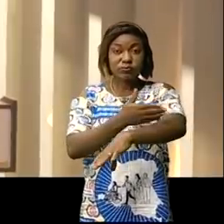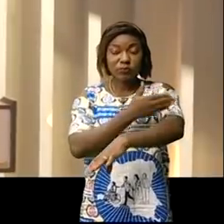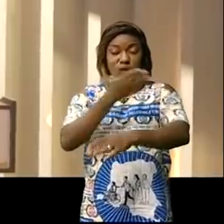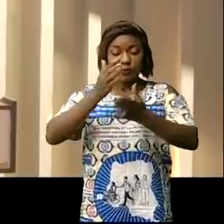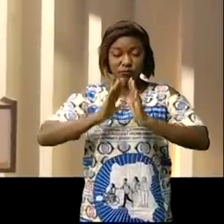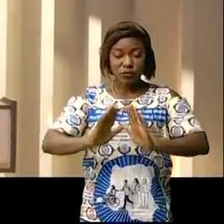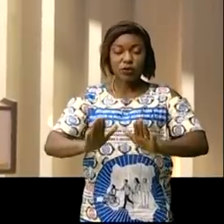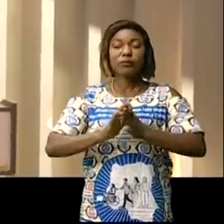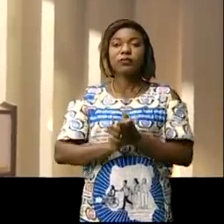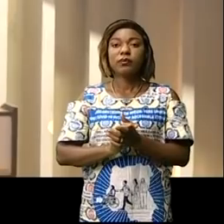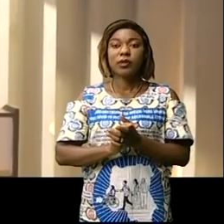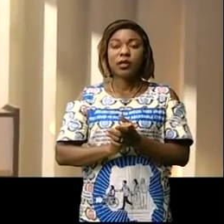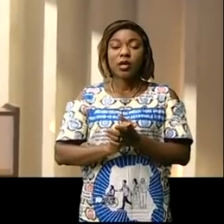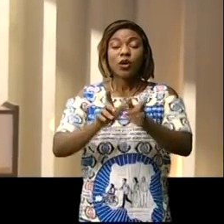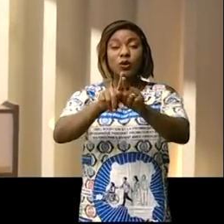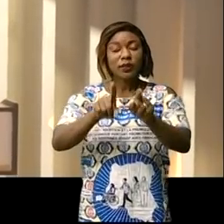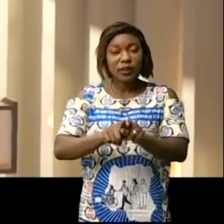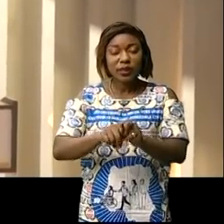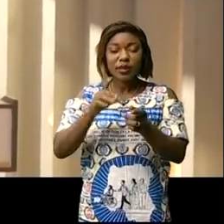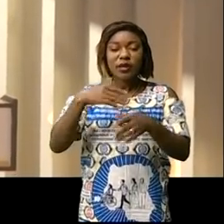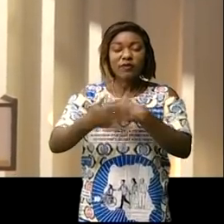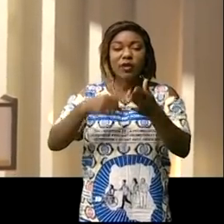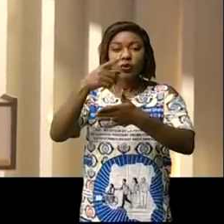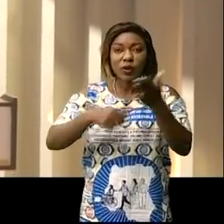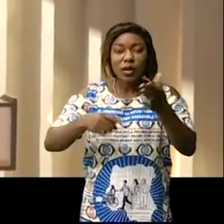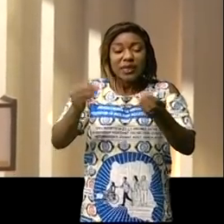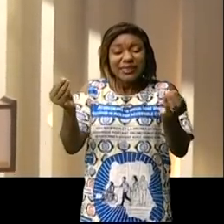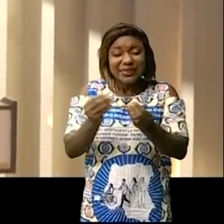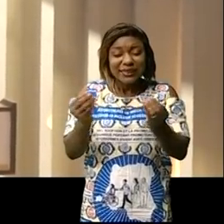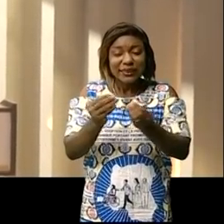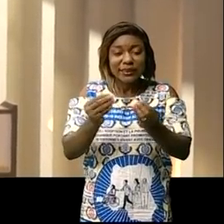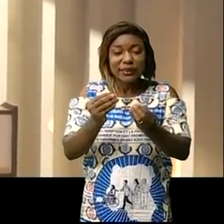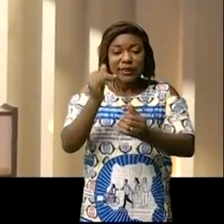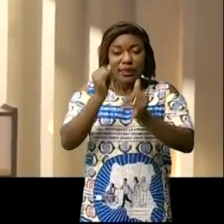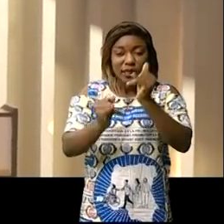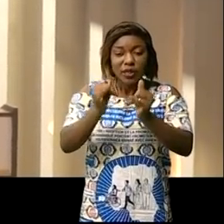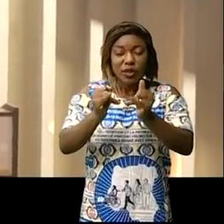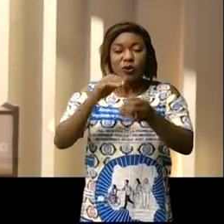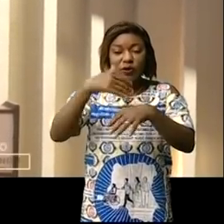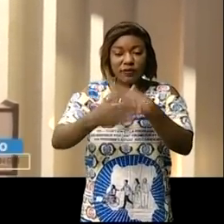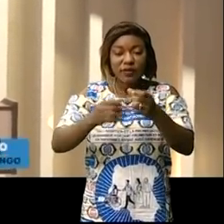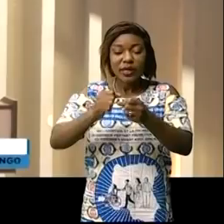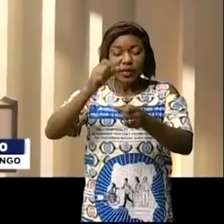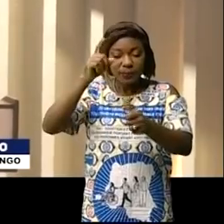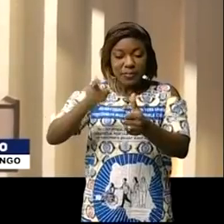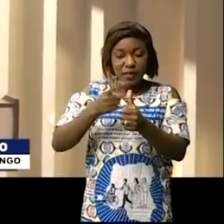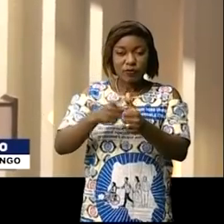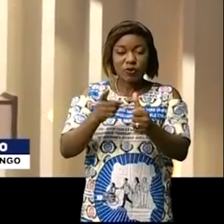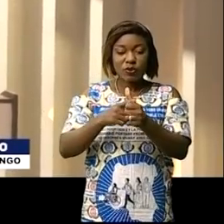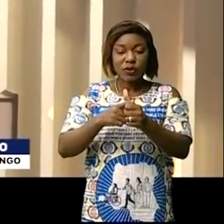possible ne peuvent toutefois se réaliser qu'à la condition de privilégier la solidarité